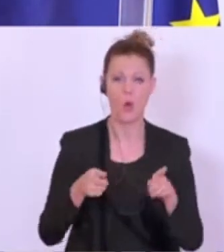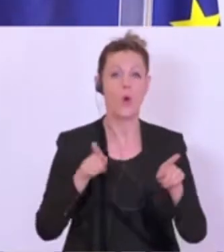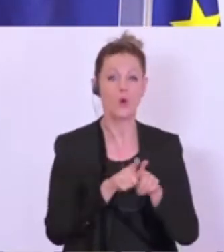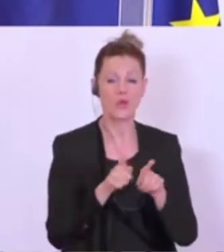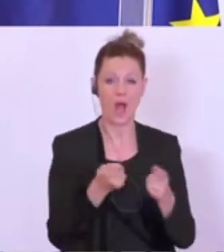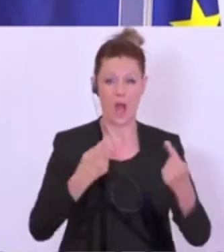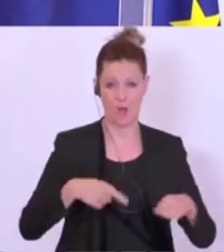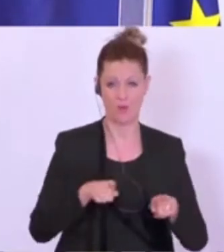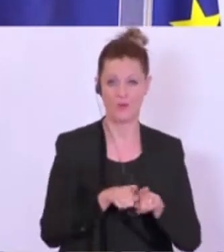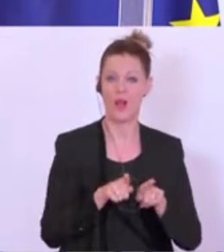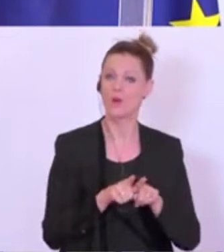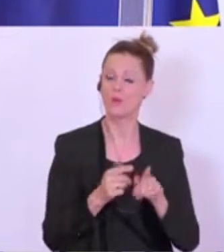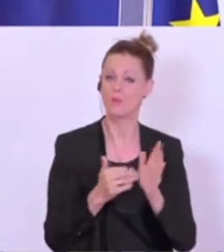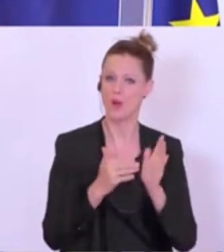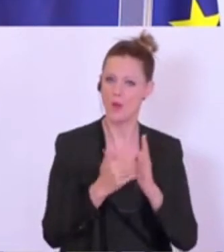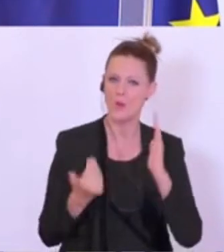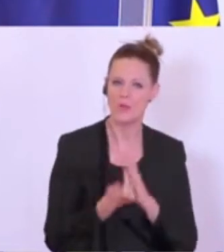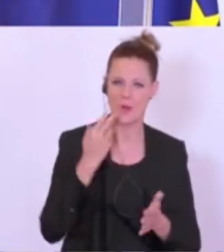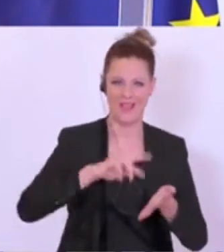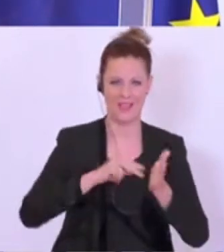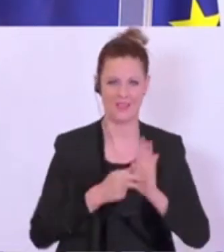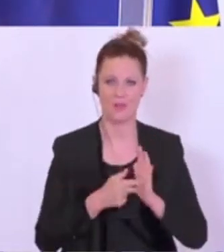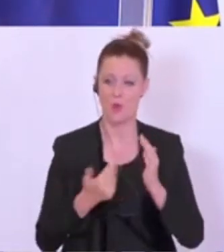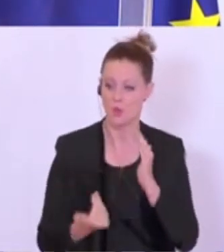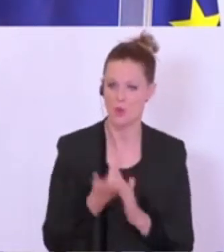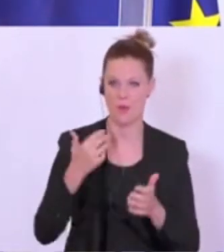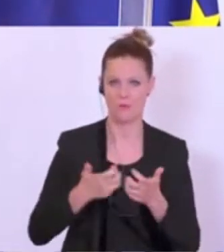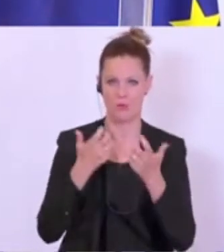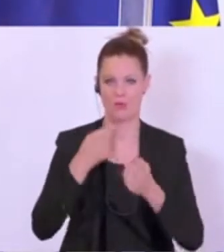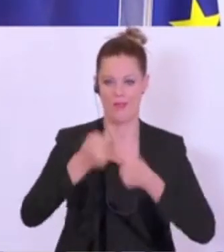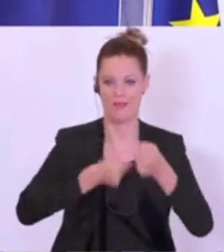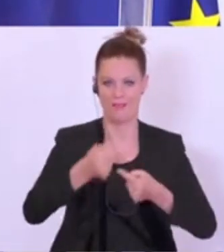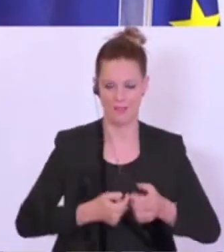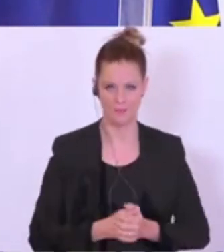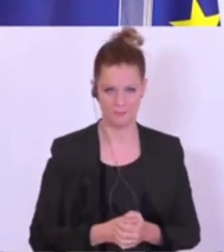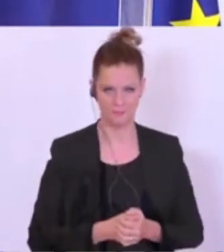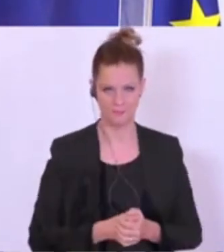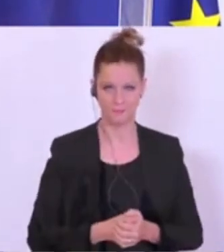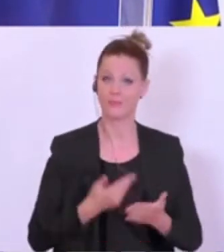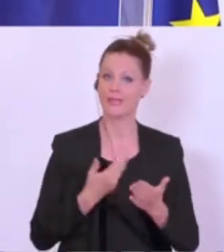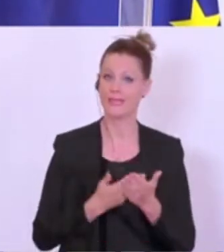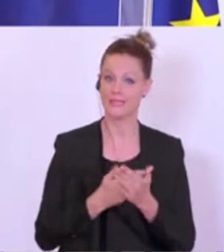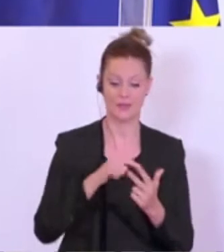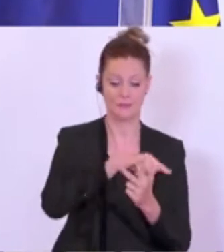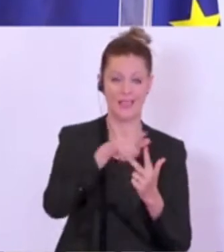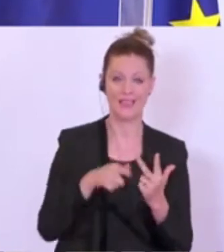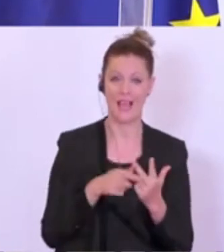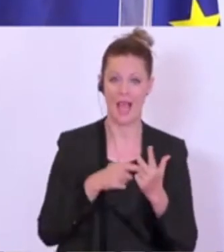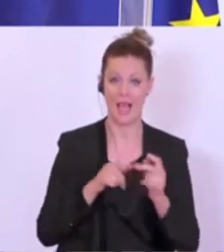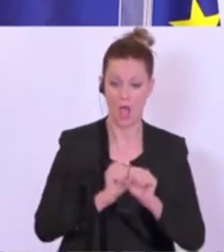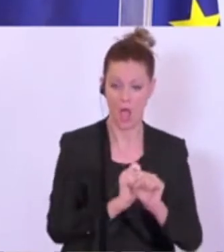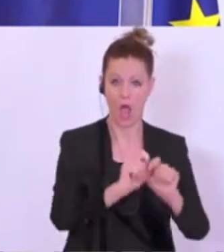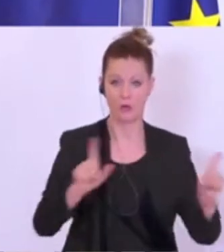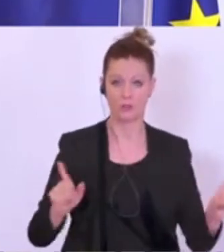Entwicklung neuer Technologien und neuer Produkte. Wir starten daher drei Ausschreibungen,